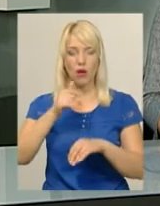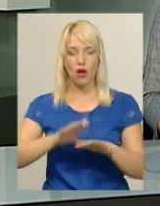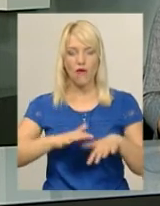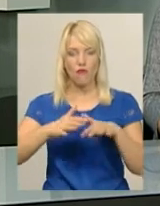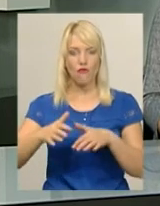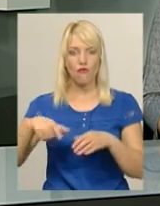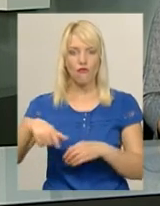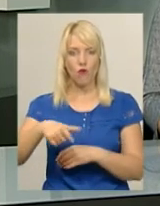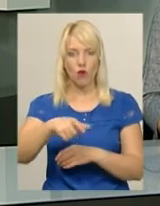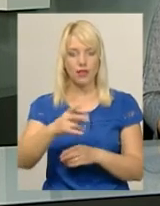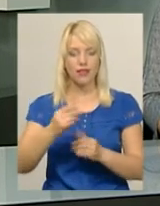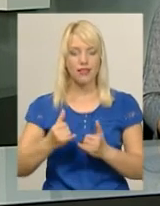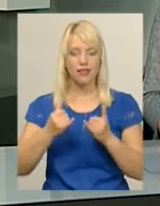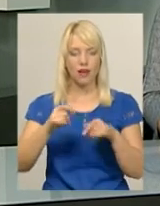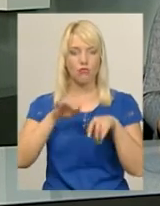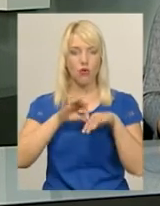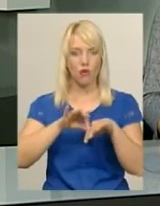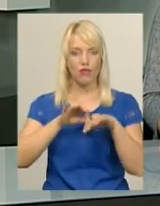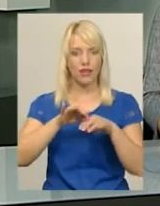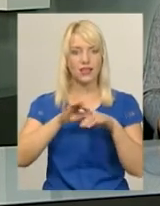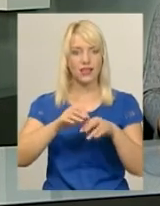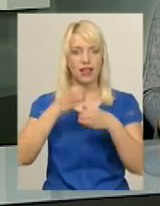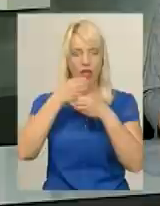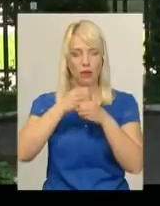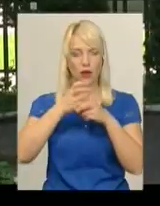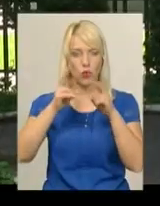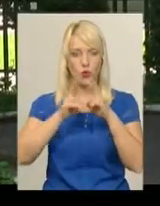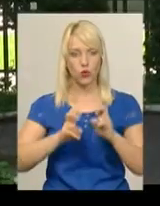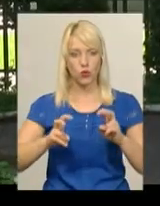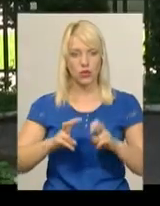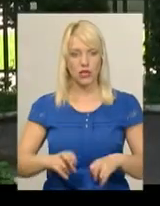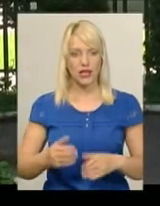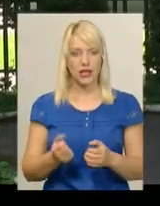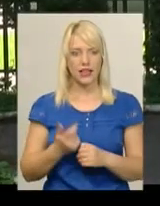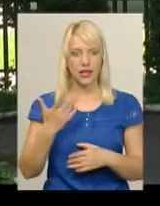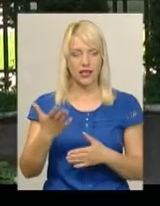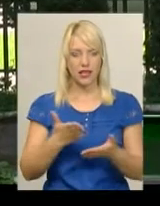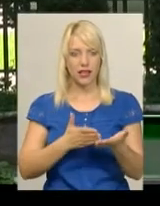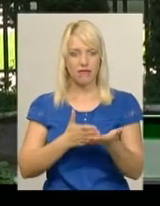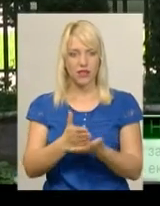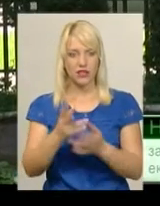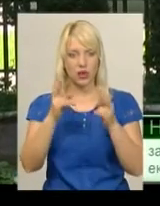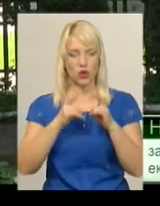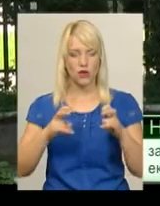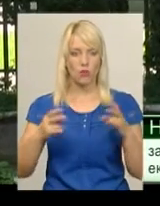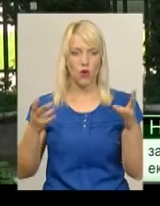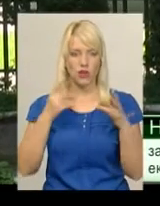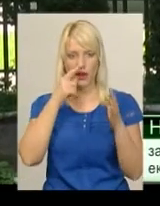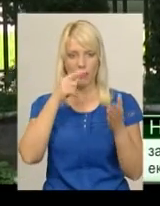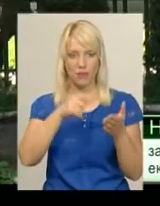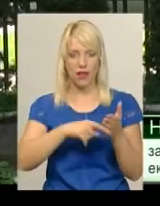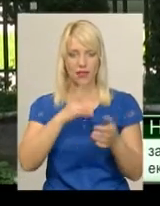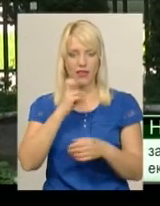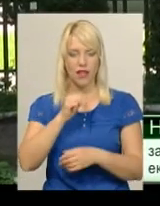для проведення інструментально-лабораторних досліджень. Декілька версій розглядається. Це потрапляння